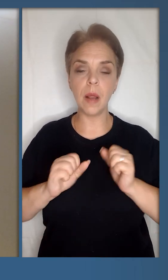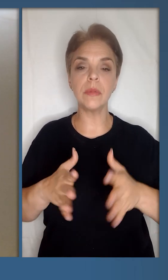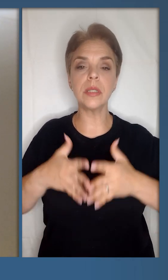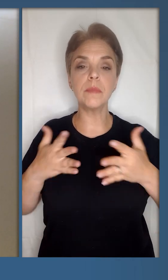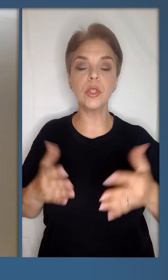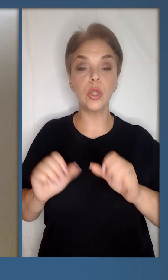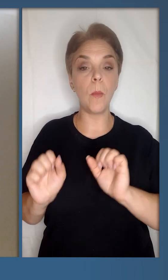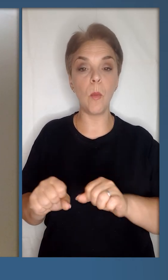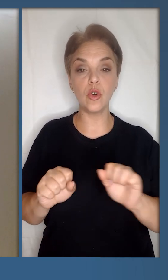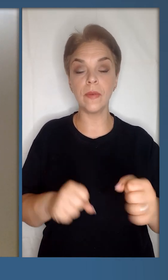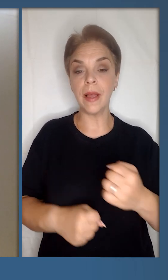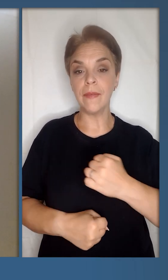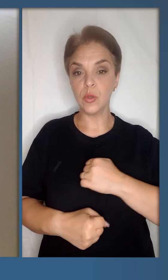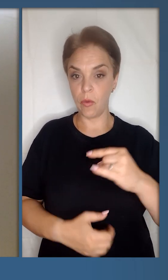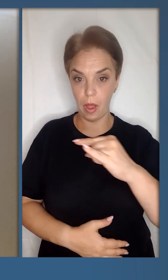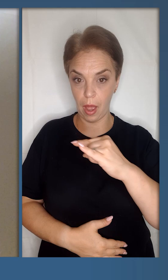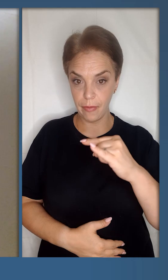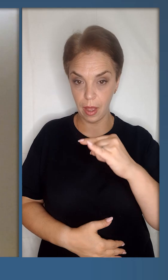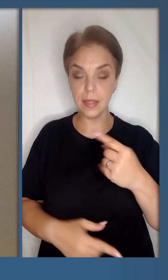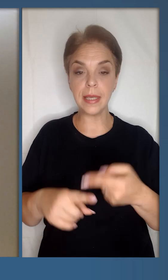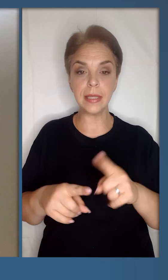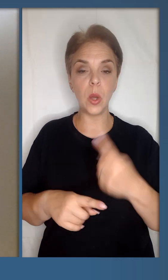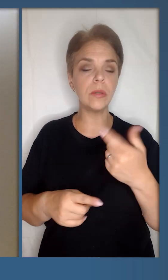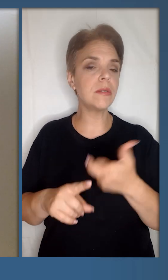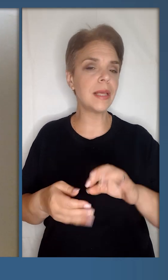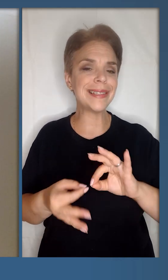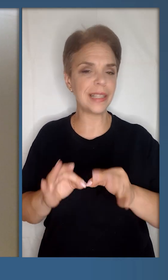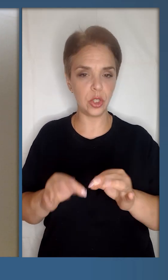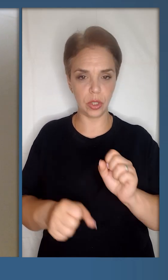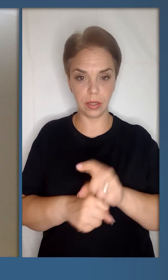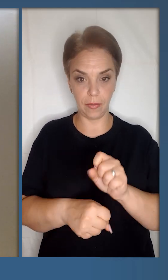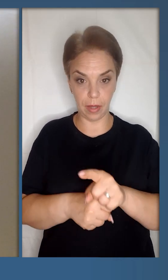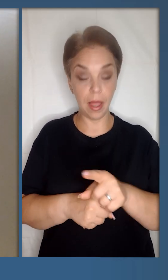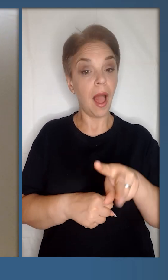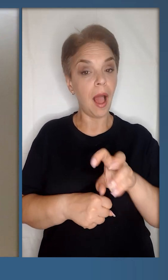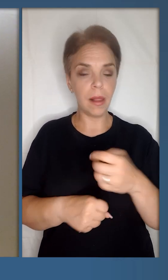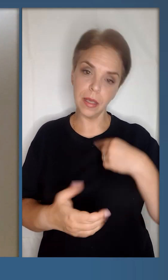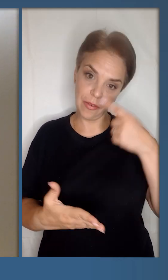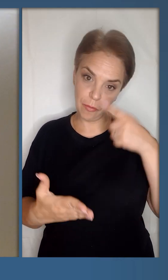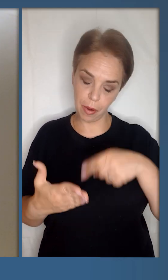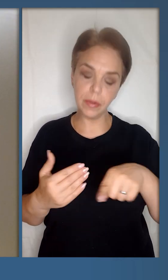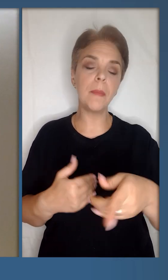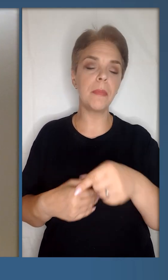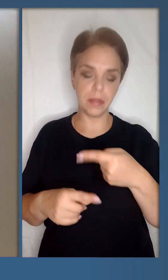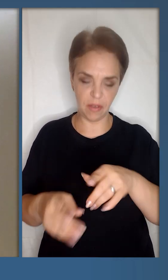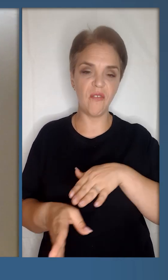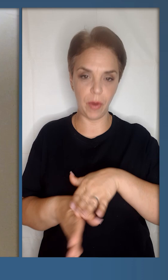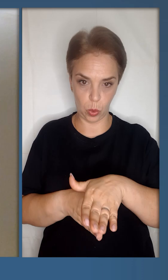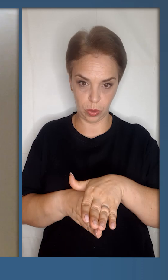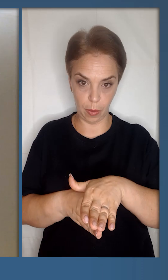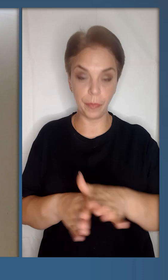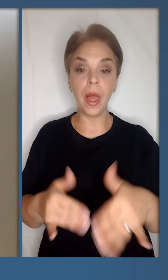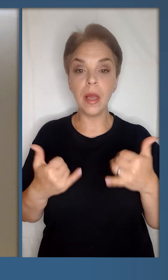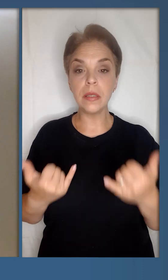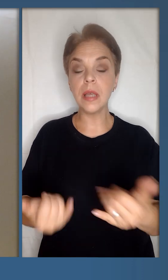збільшити можливості військової авіації. Це одне із найскладніших завдань, але я впевнений, ми його виконаємо.